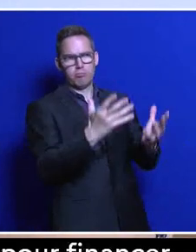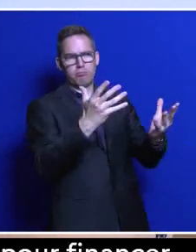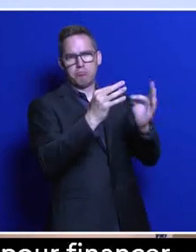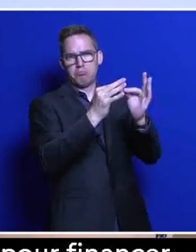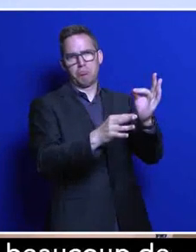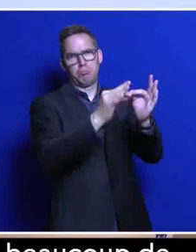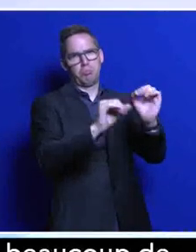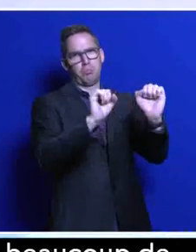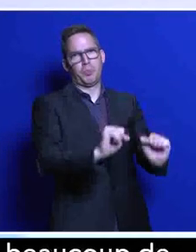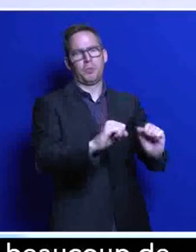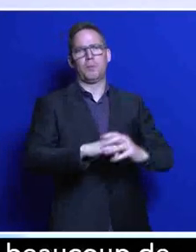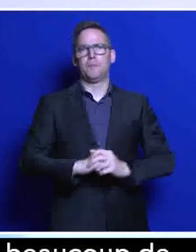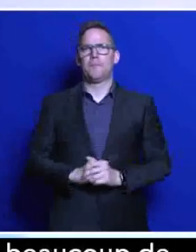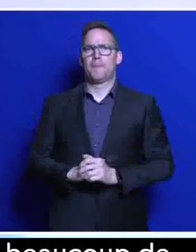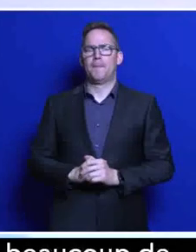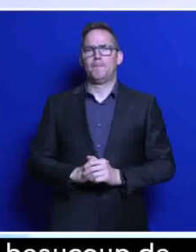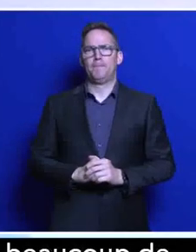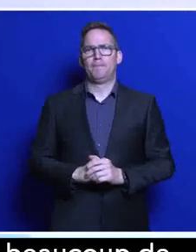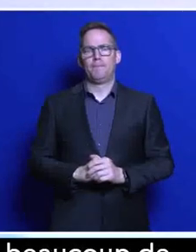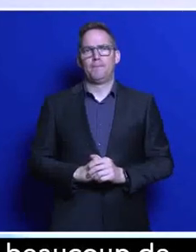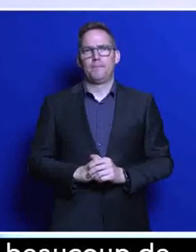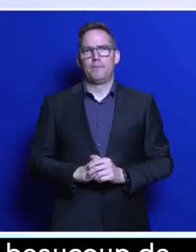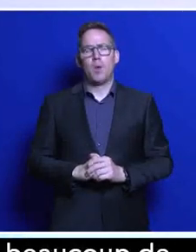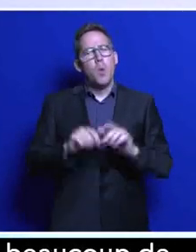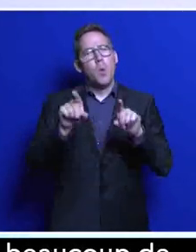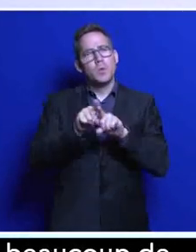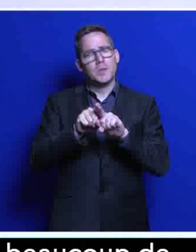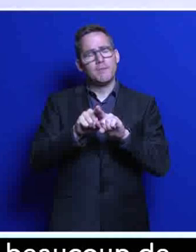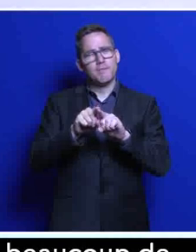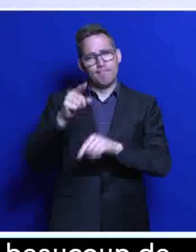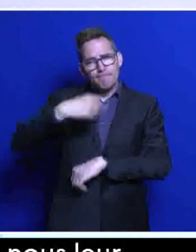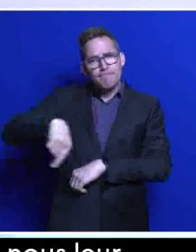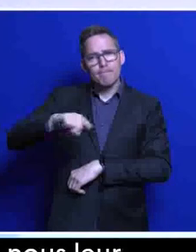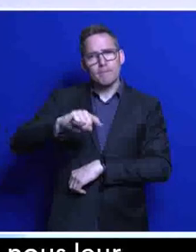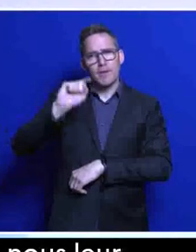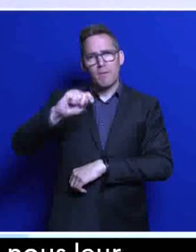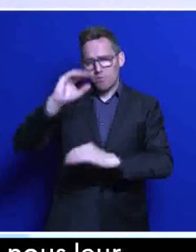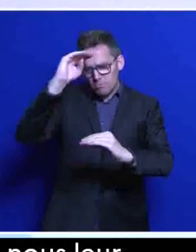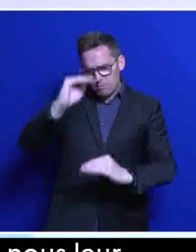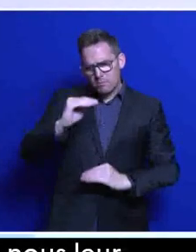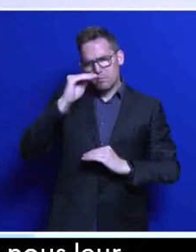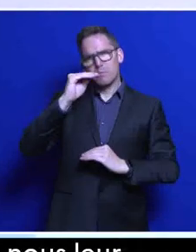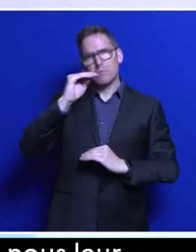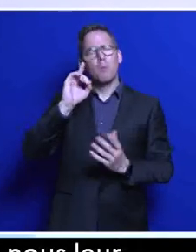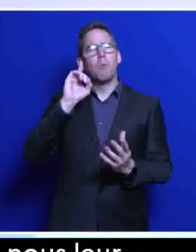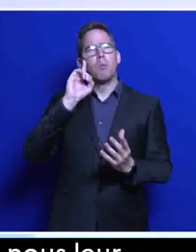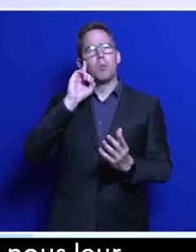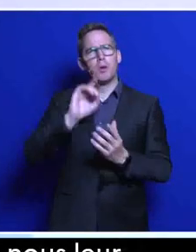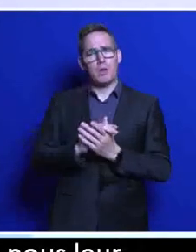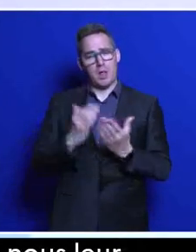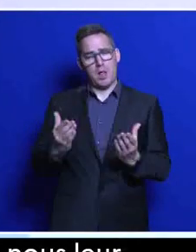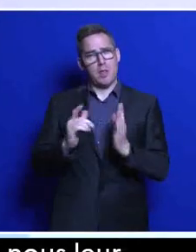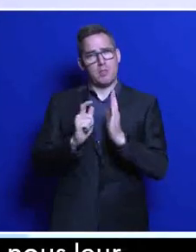concrètes. Nous devons en deuxième lieu prendre conscience du moment historique où nous sommes. Et rien n'est plus d